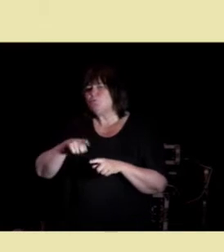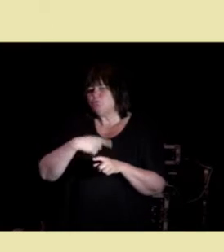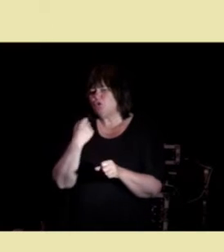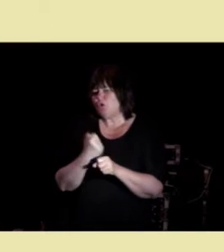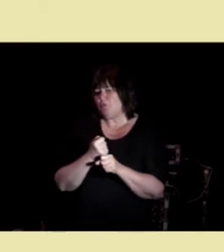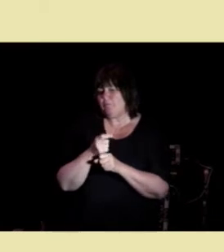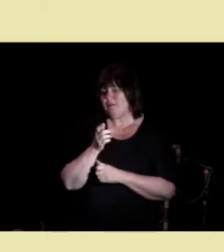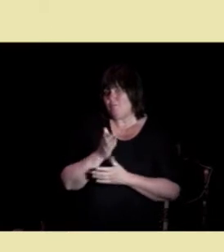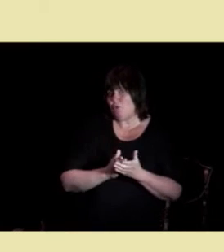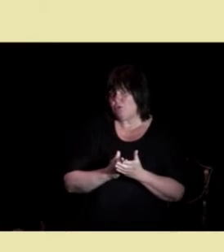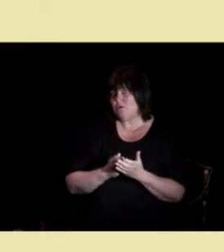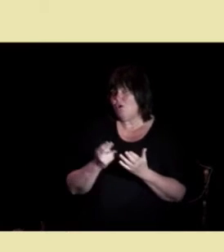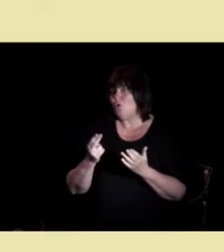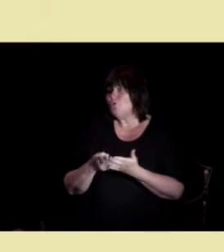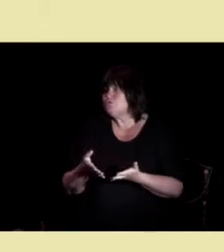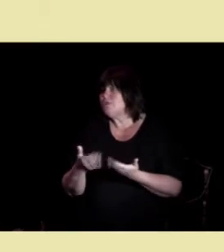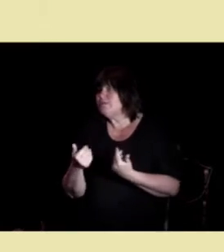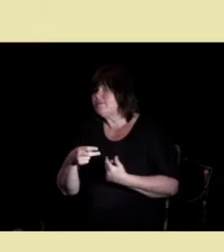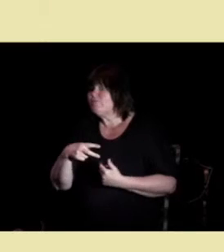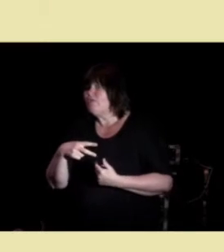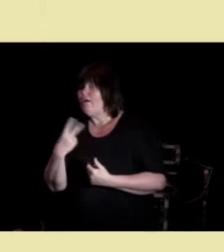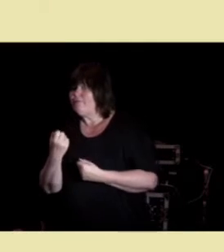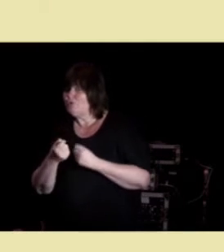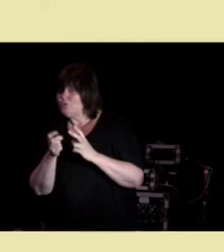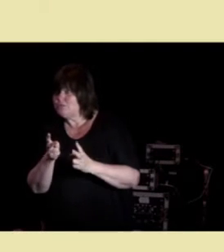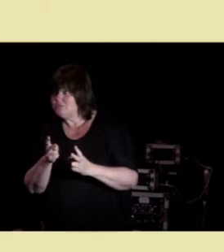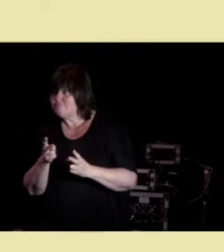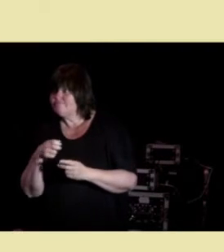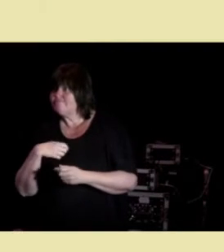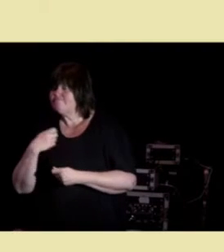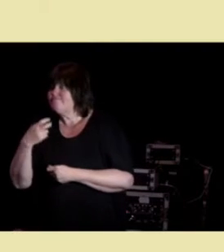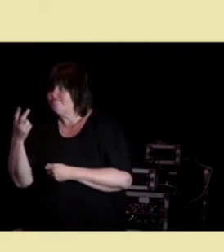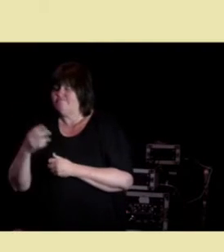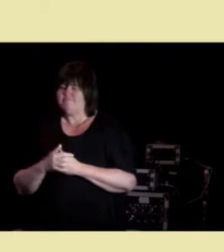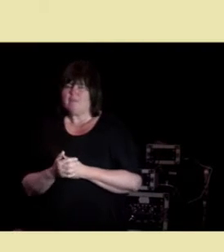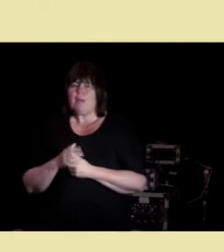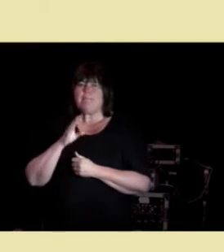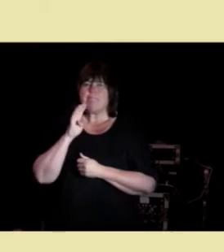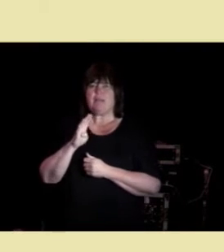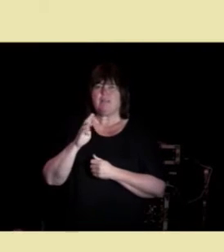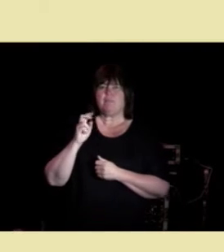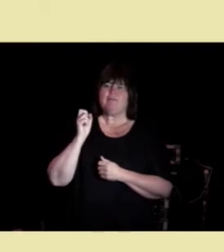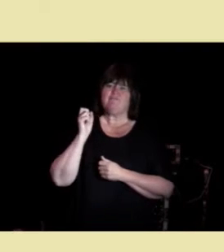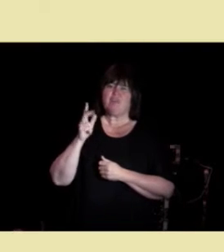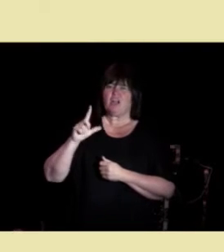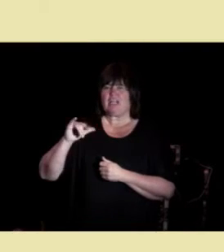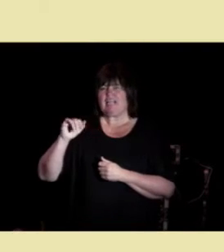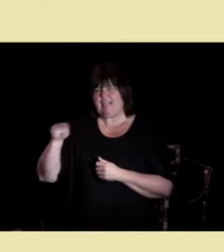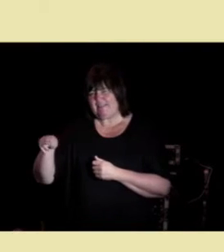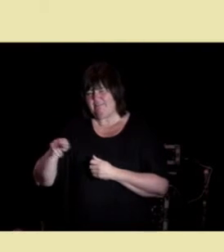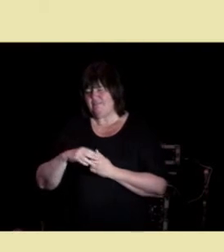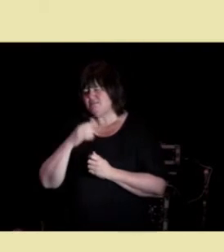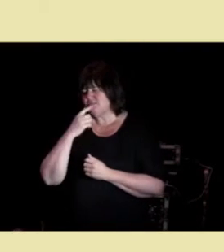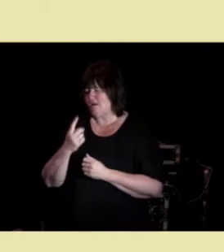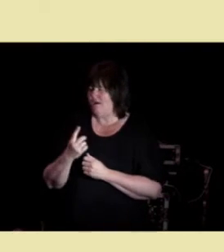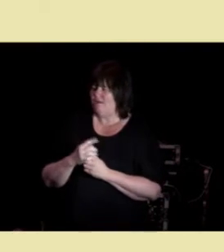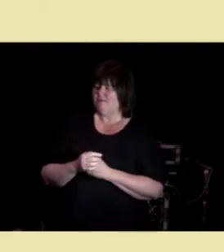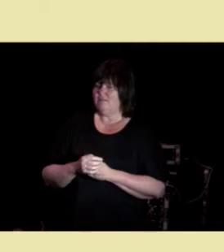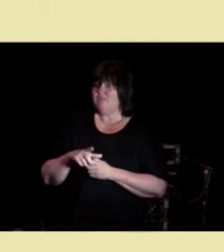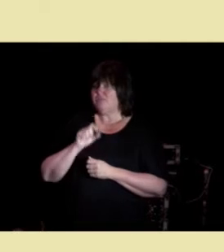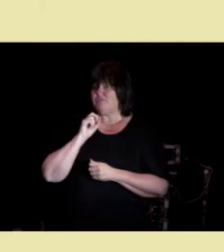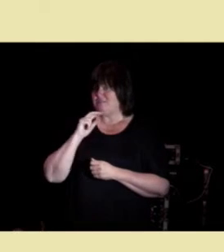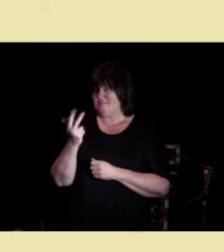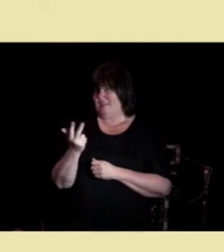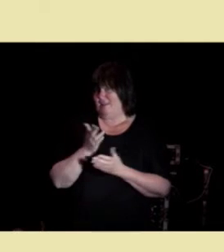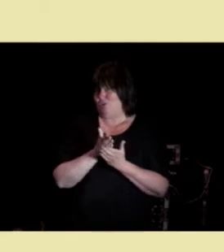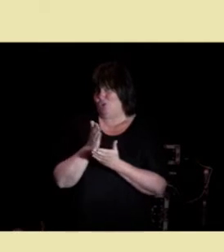andre også å gjøre det. Benjamin Franklin, han sa det at det finnes tre typer mennesker. Det